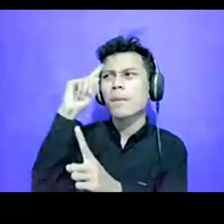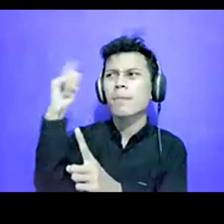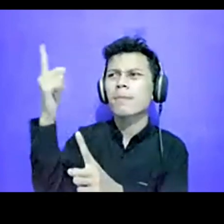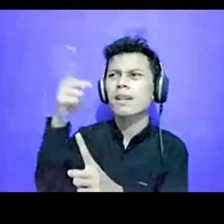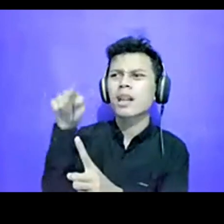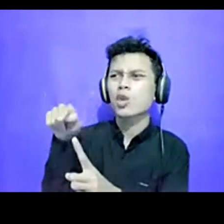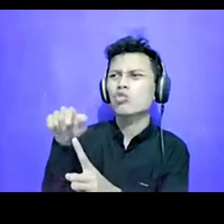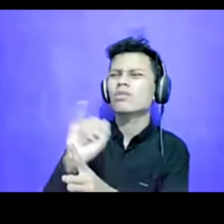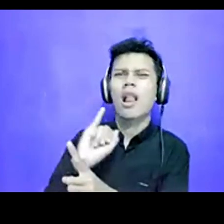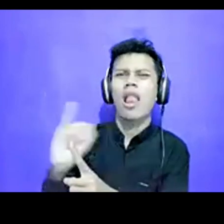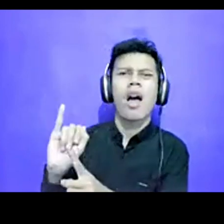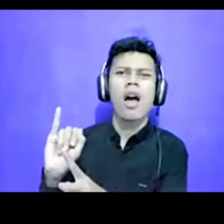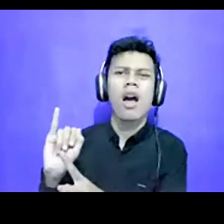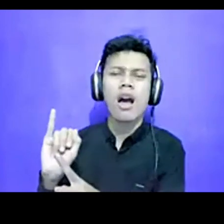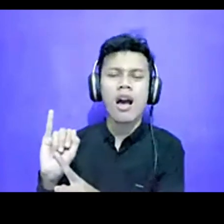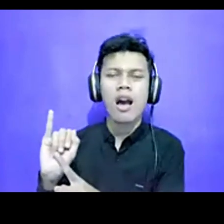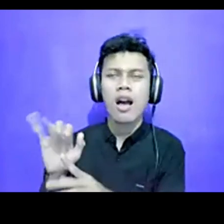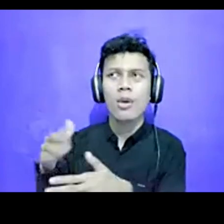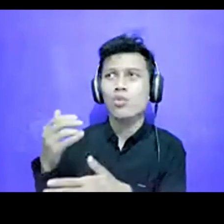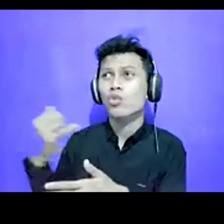dikeluarkan pemerintah, ini gak valid nih,